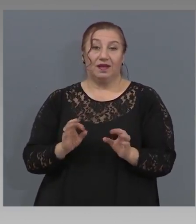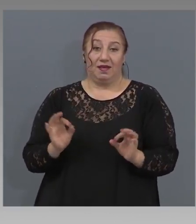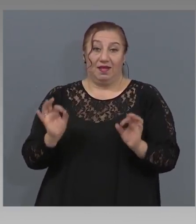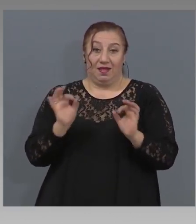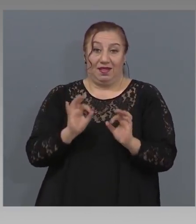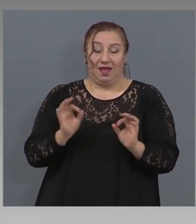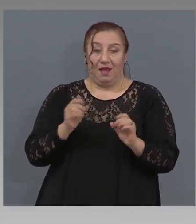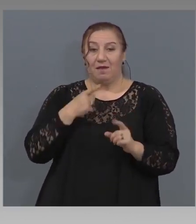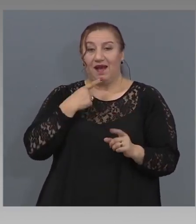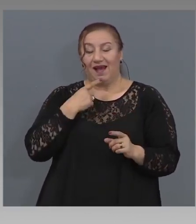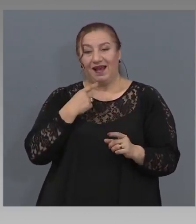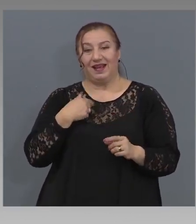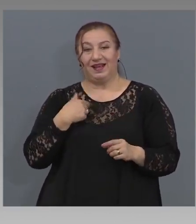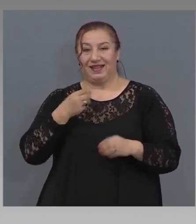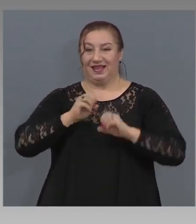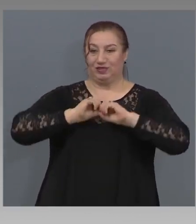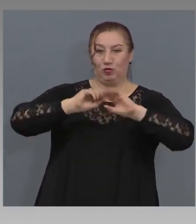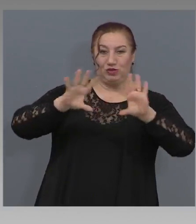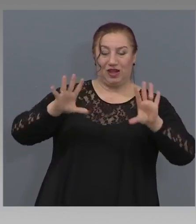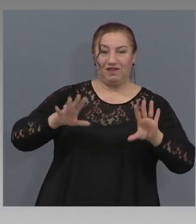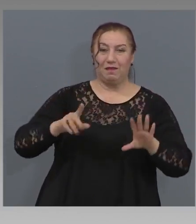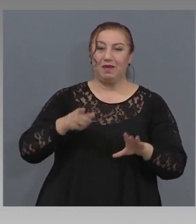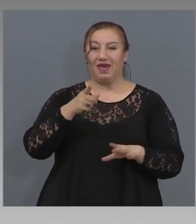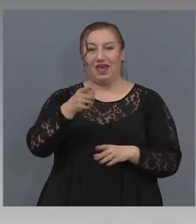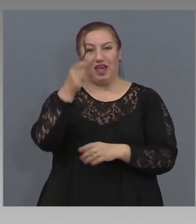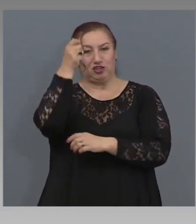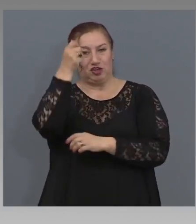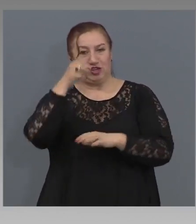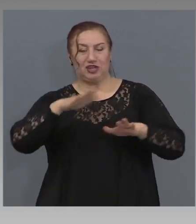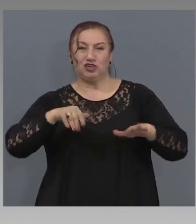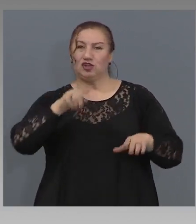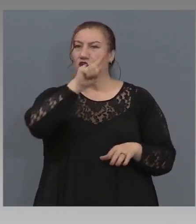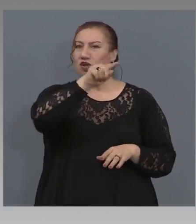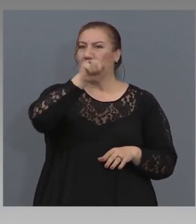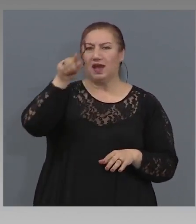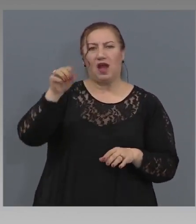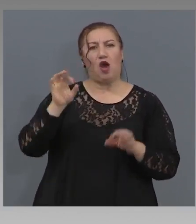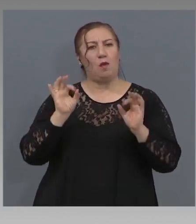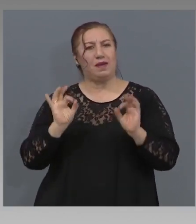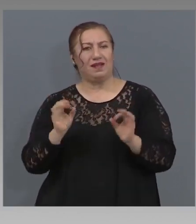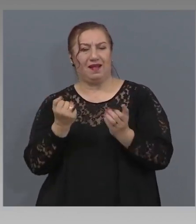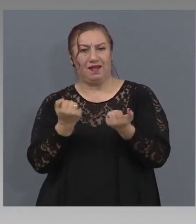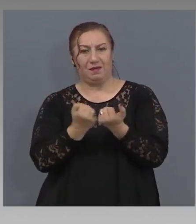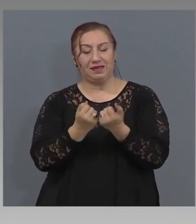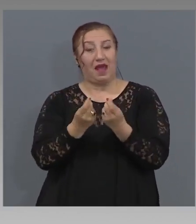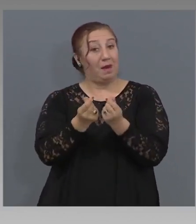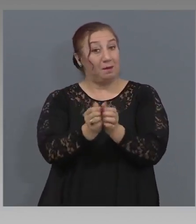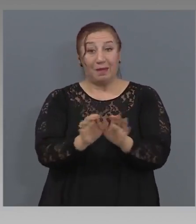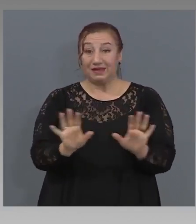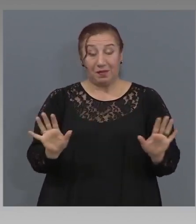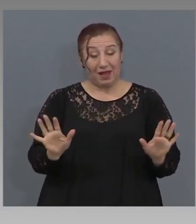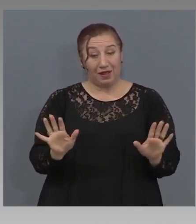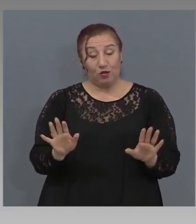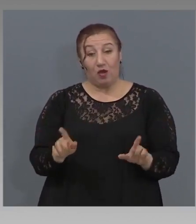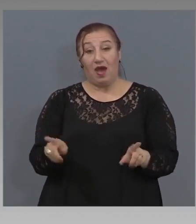кажем, че те са безплатни, там където ще бъдат безплатни, а същевременно по някакъв начин да се използват другите